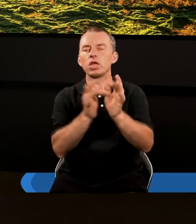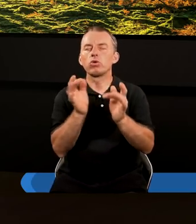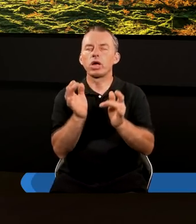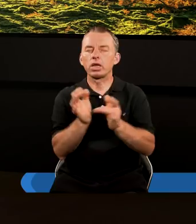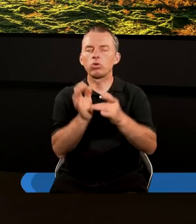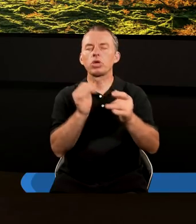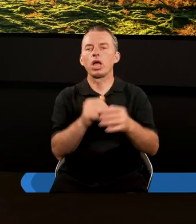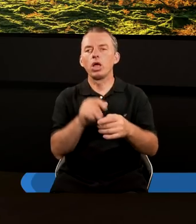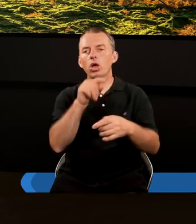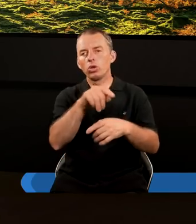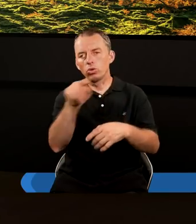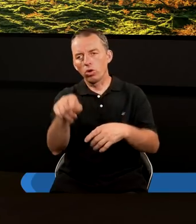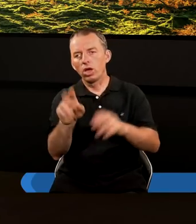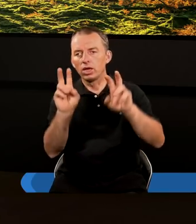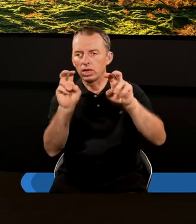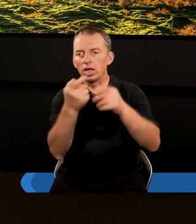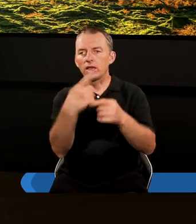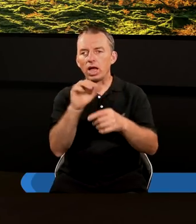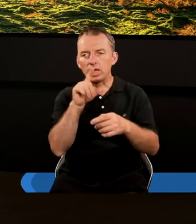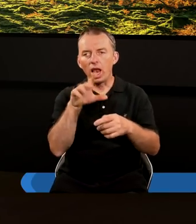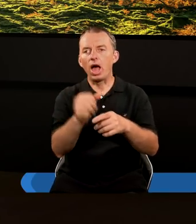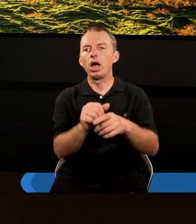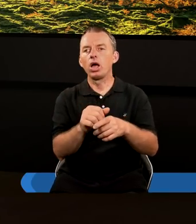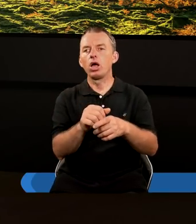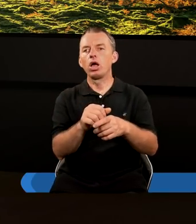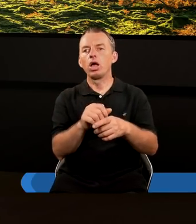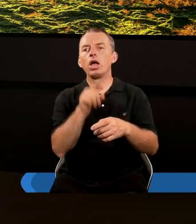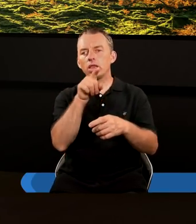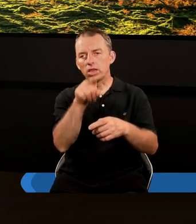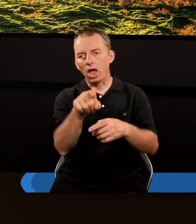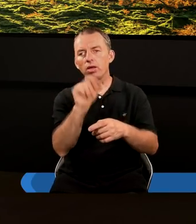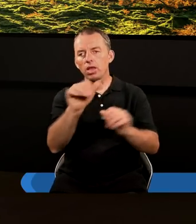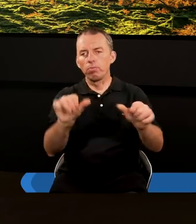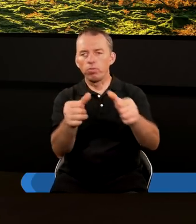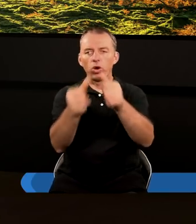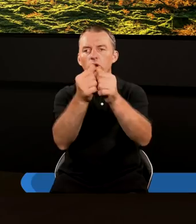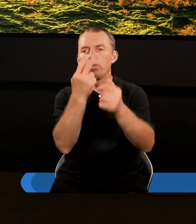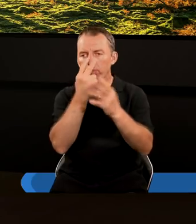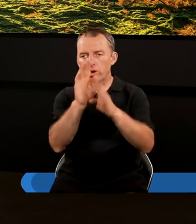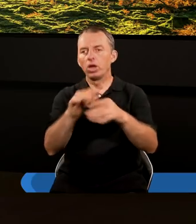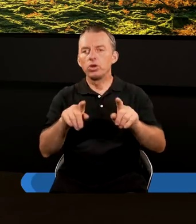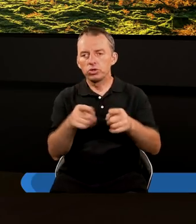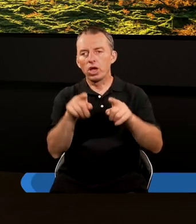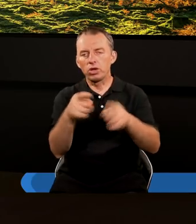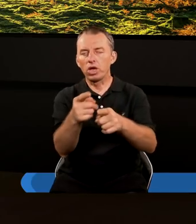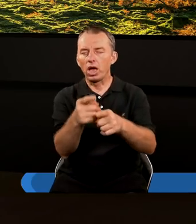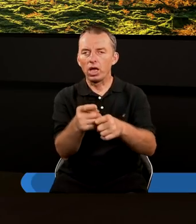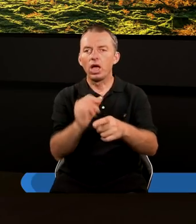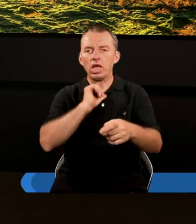Chrystusa. A tutaj cytowałeś nam Księgę Daniela i tam ten posąg pokazujący dzieje